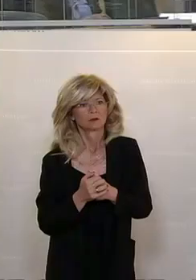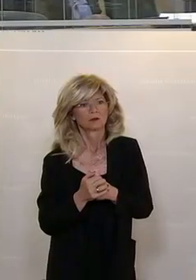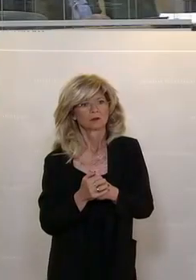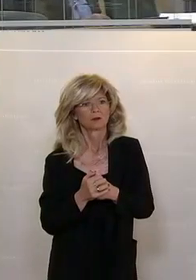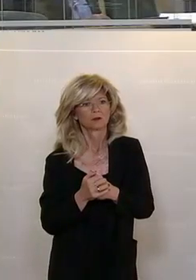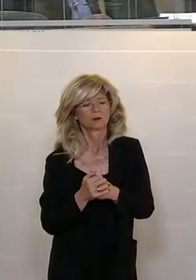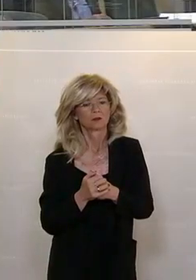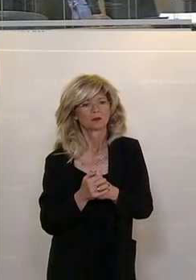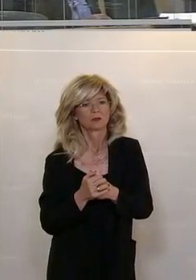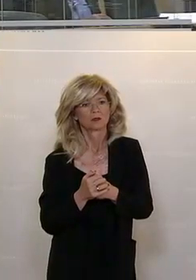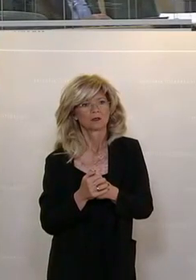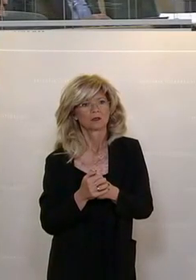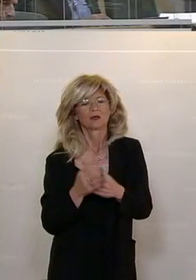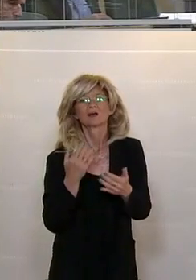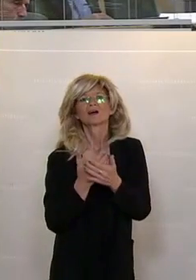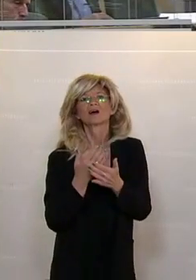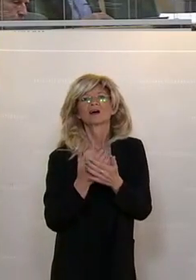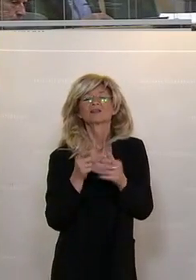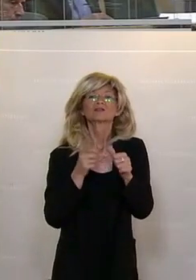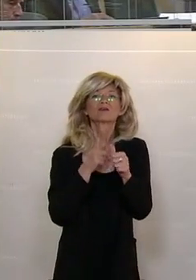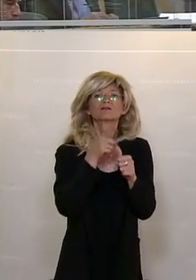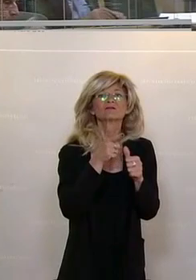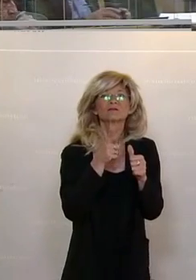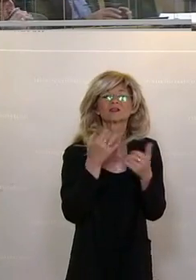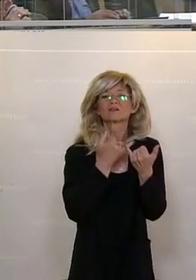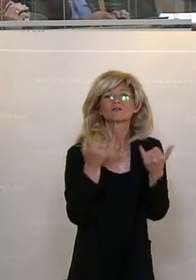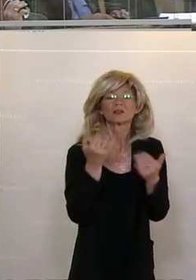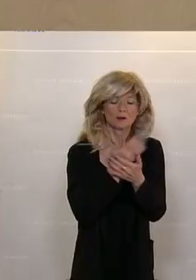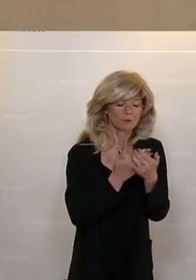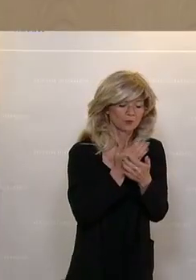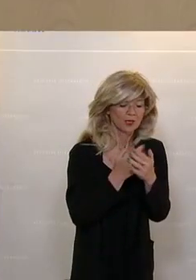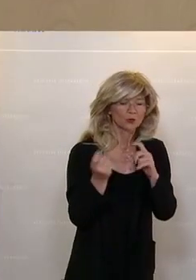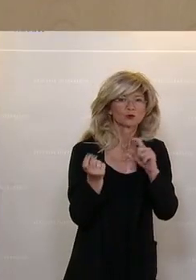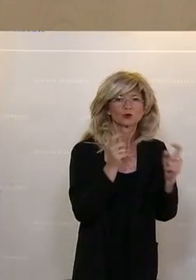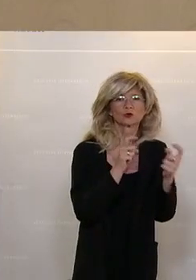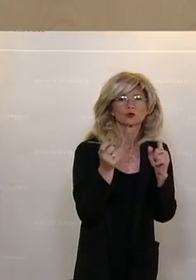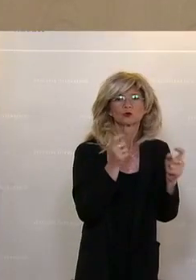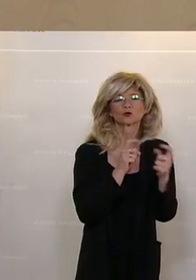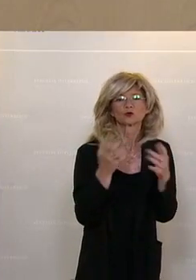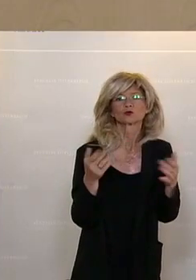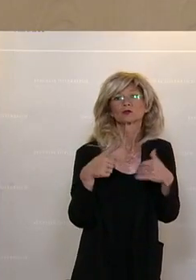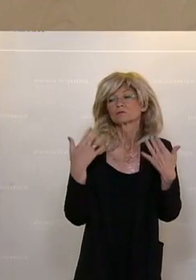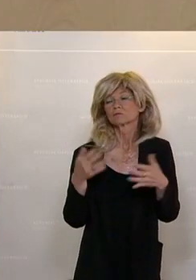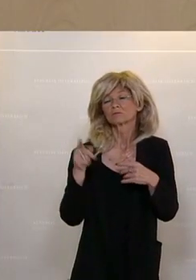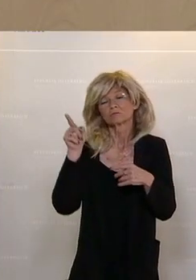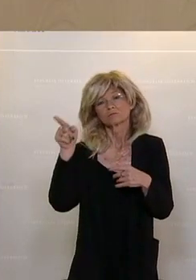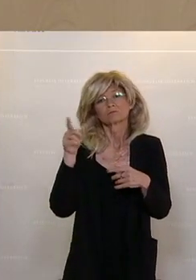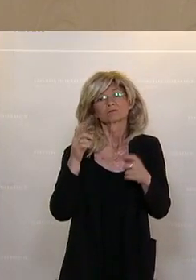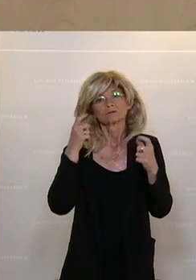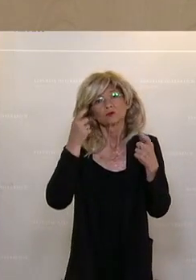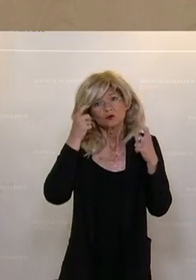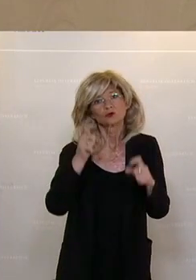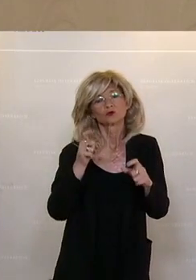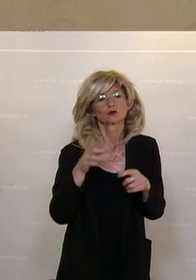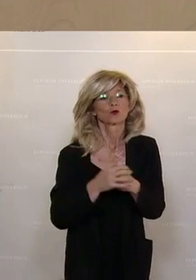Deshalb möchte ich Ihnen, nachdem wir die Bildungsdebatte hinter uns haben, vielleicht eine Hausaufgabe mitgeben. Sorgen Sie dafür, dass die Arbeitsbedingungen für die Menschen in